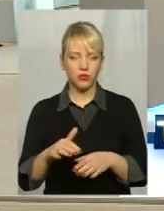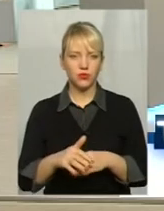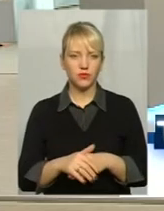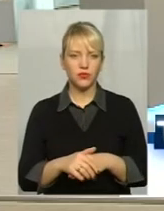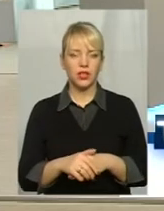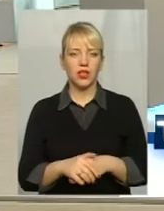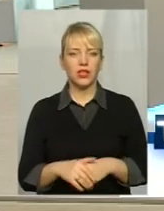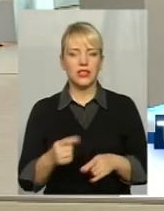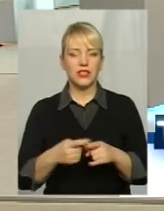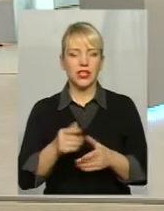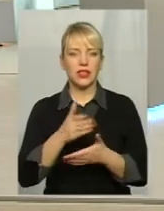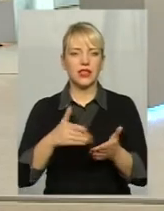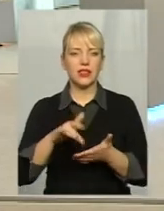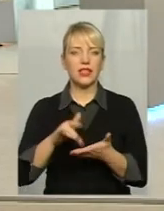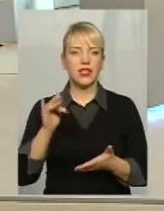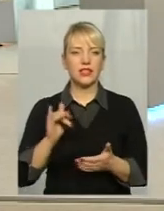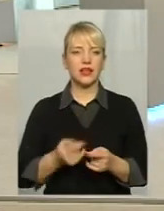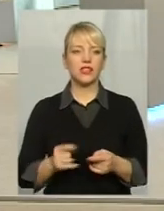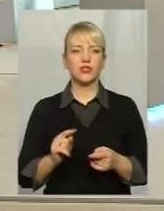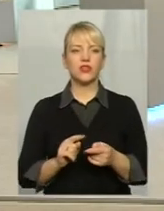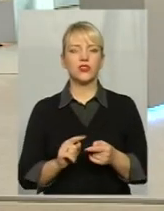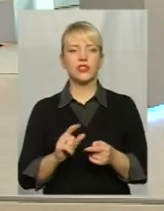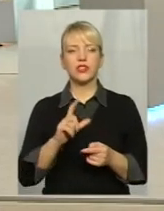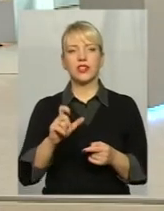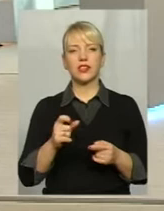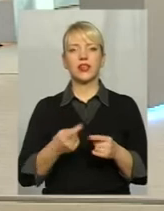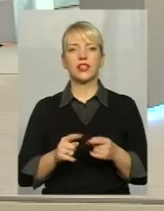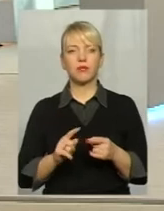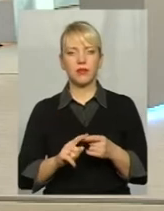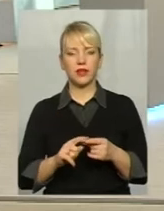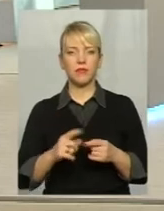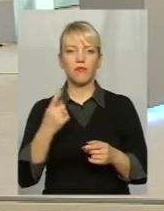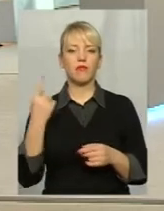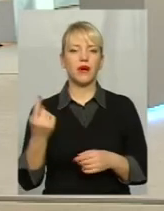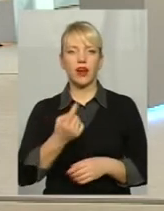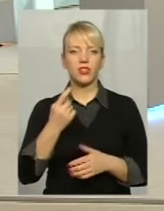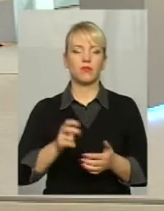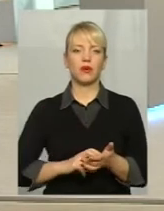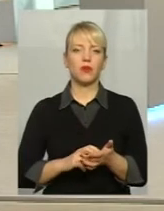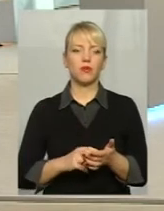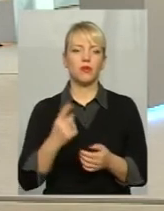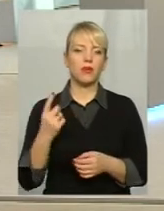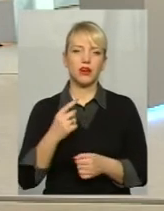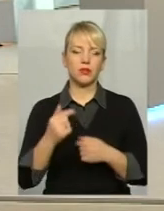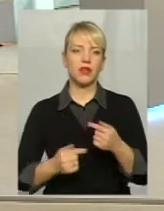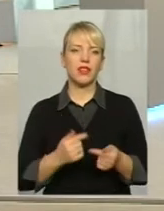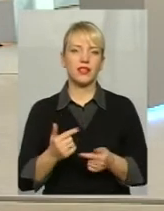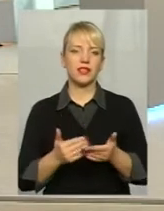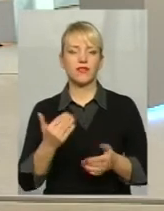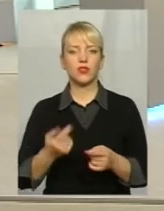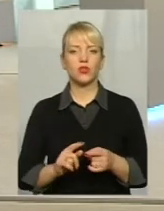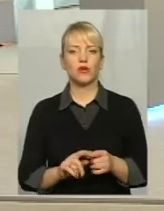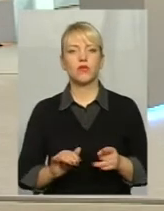тією децентралізацією З тими першими побоюваннями, першими наслідками від цього